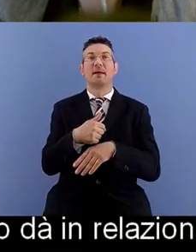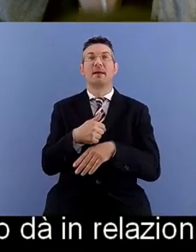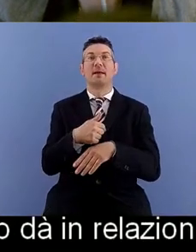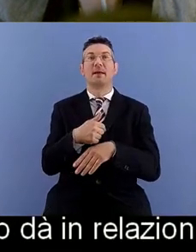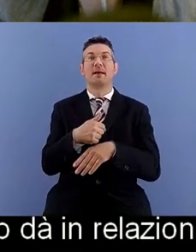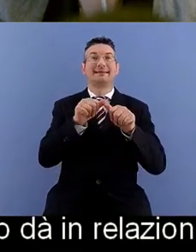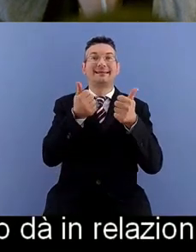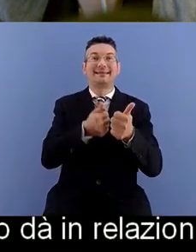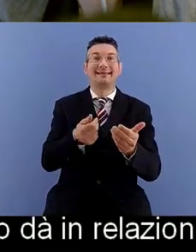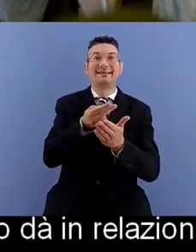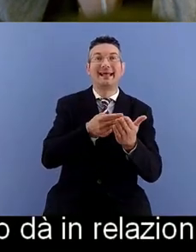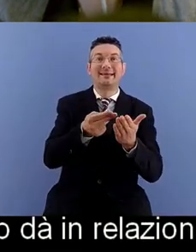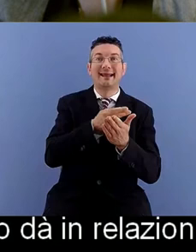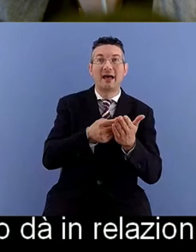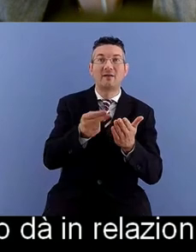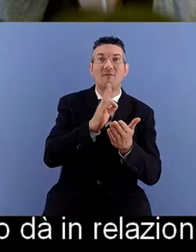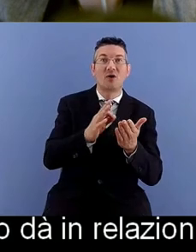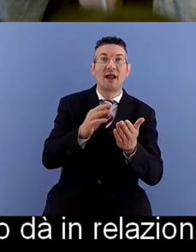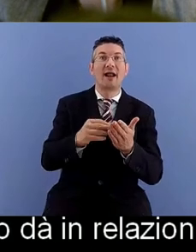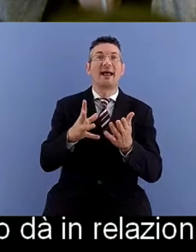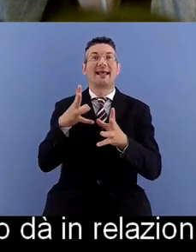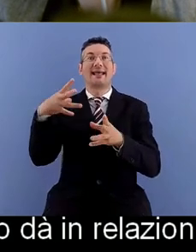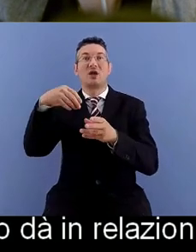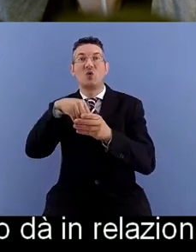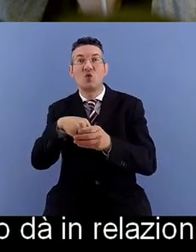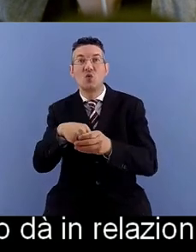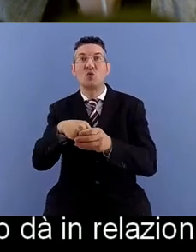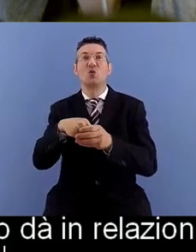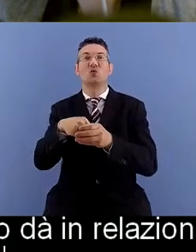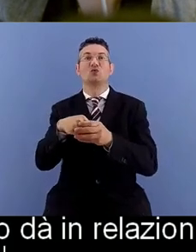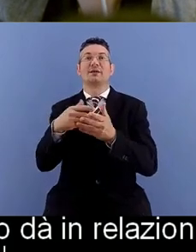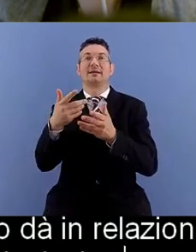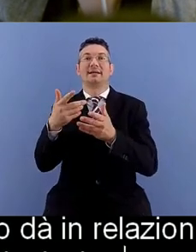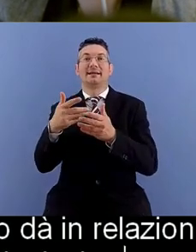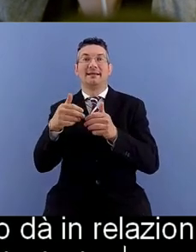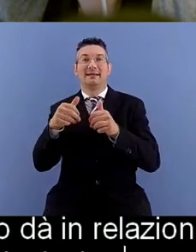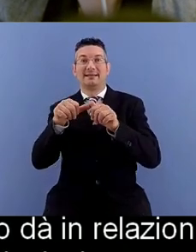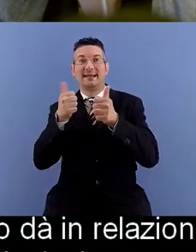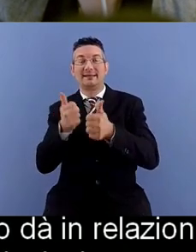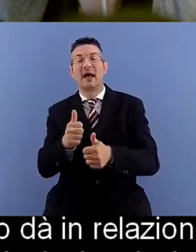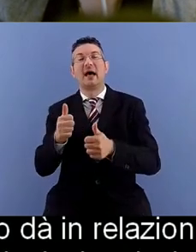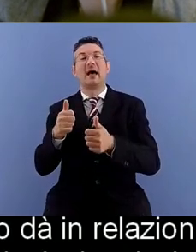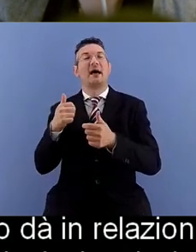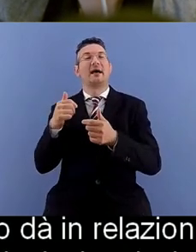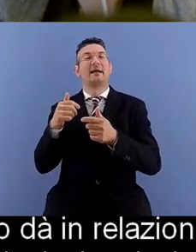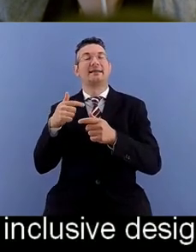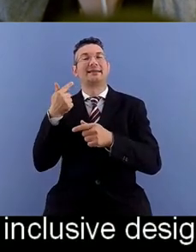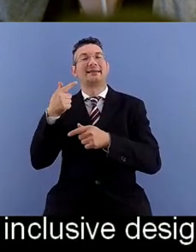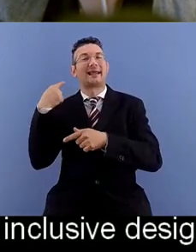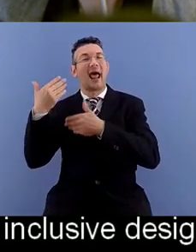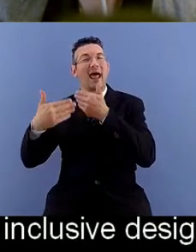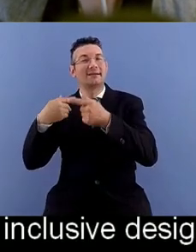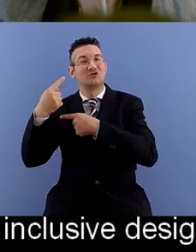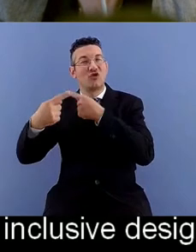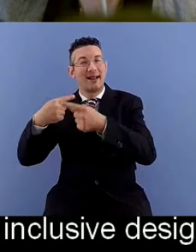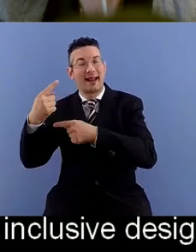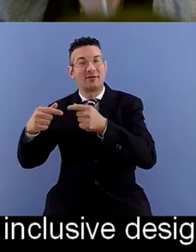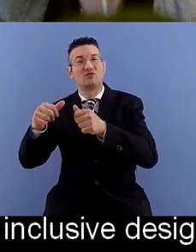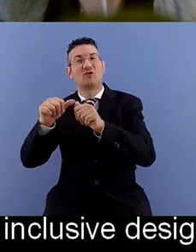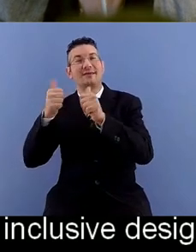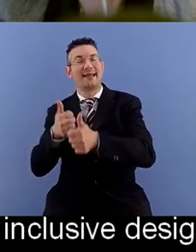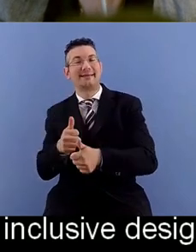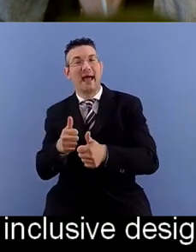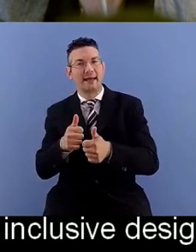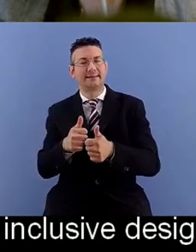barriere, inclusive design, transgenerational design sono usati in modo simile ma in